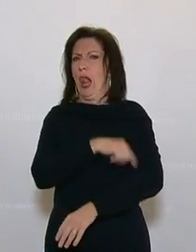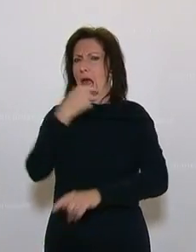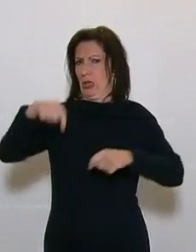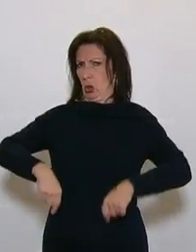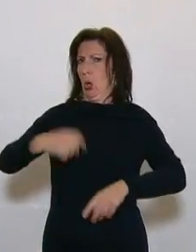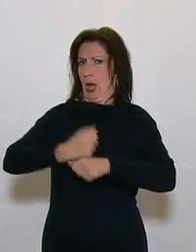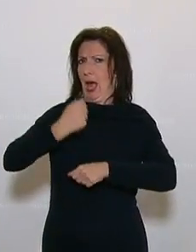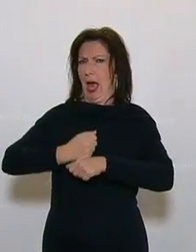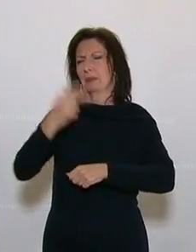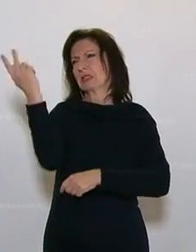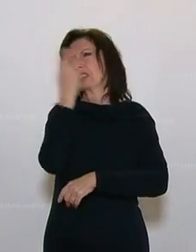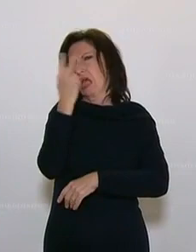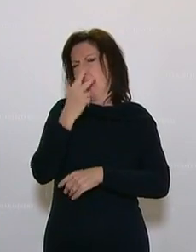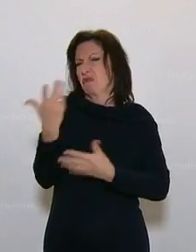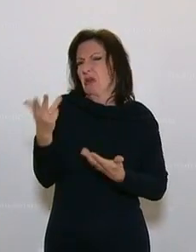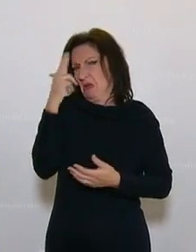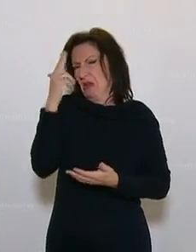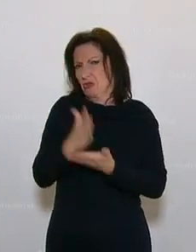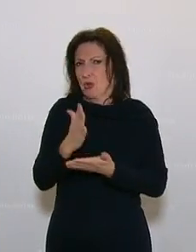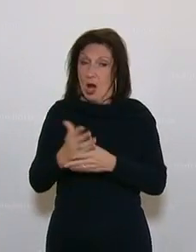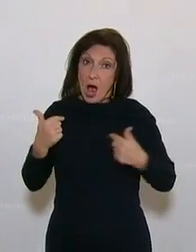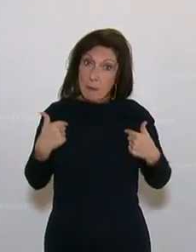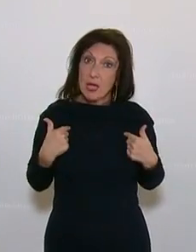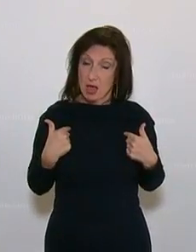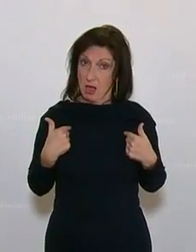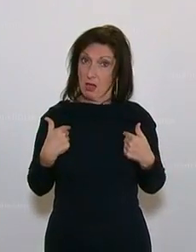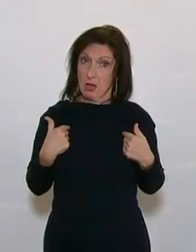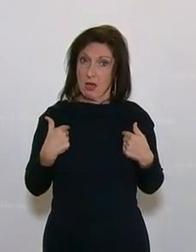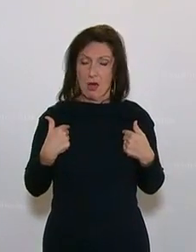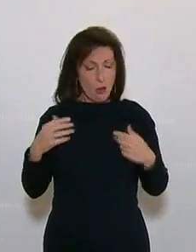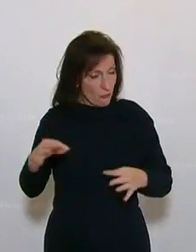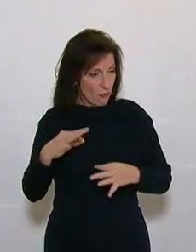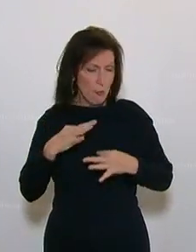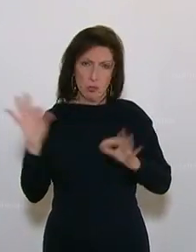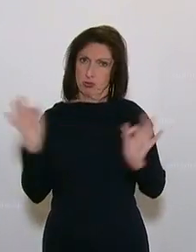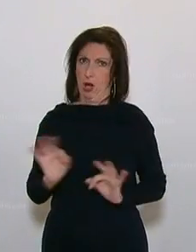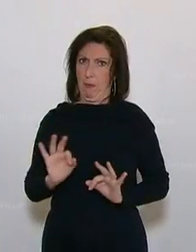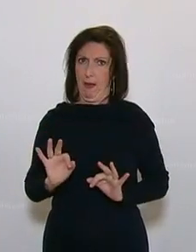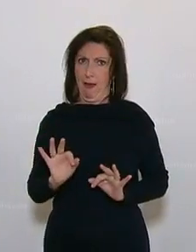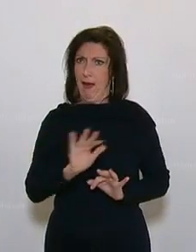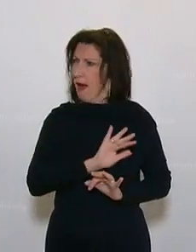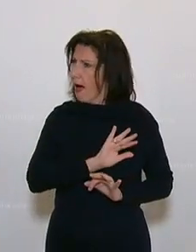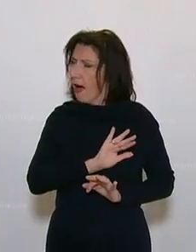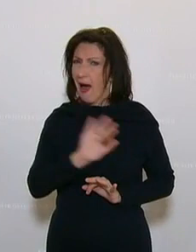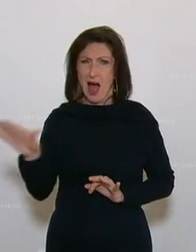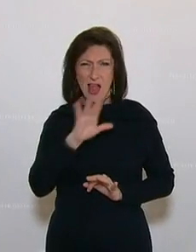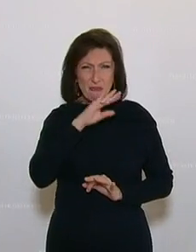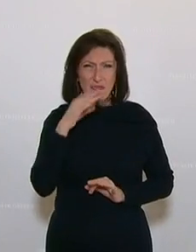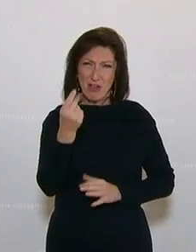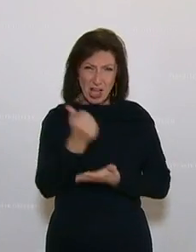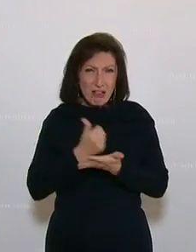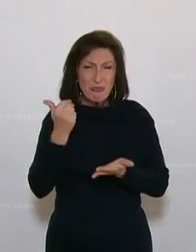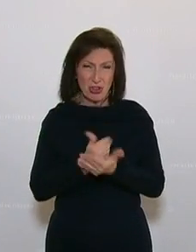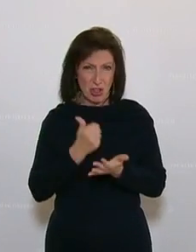eh schon selbstverständlich, dass man so umgeht. Ich möchte Ihnen sagen, ich finde das wirklich empörrend. Wir alle erhalten hier wirklich viel Geld für diese